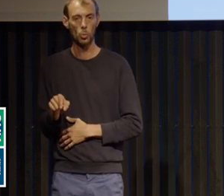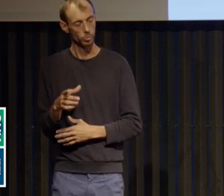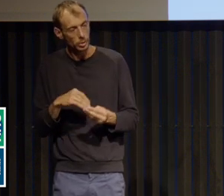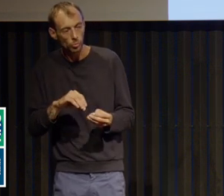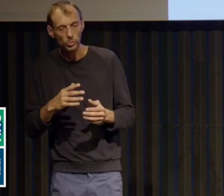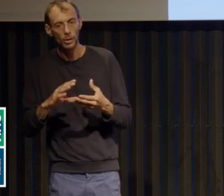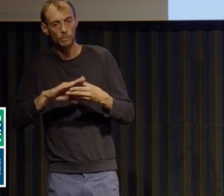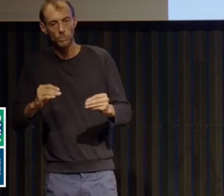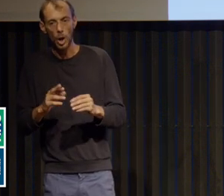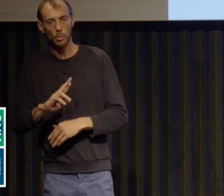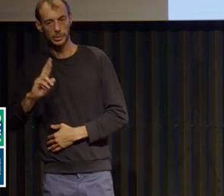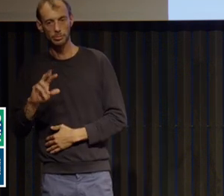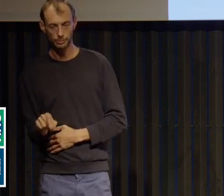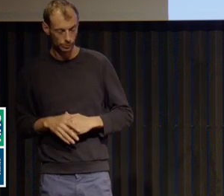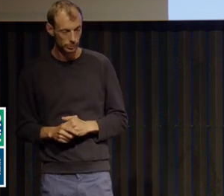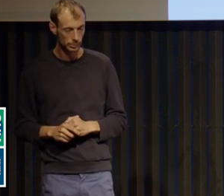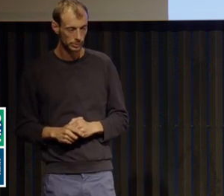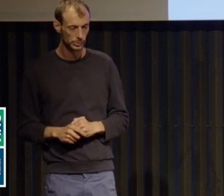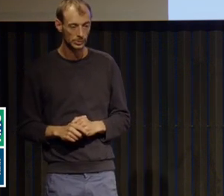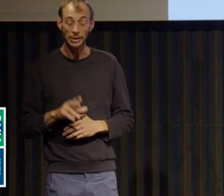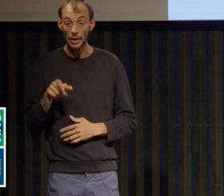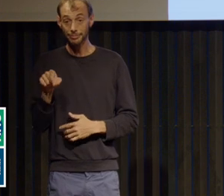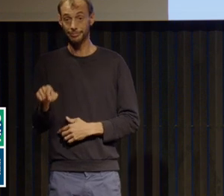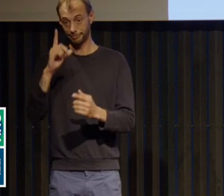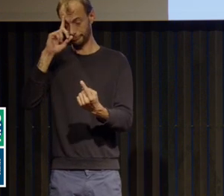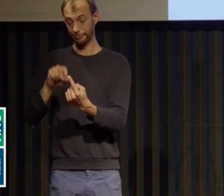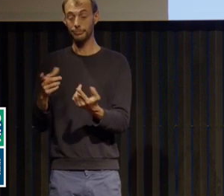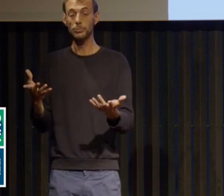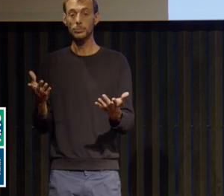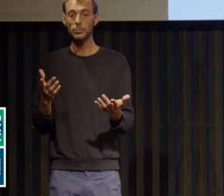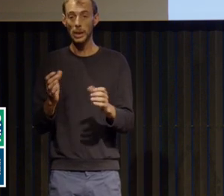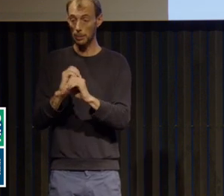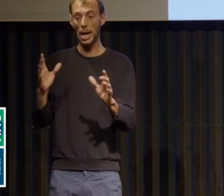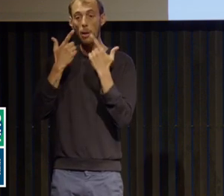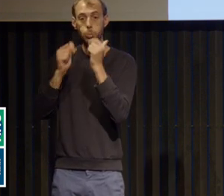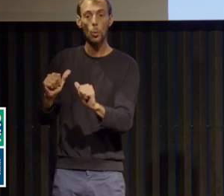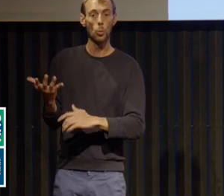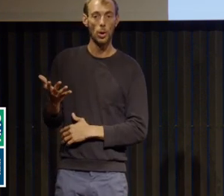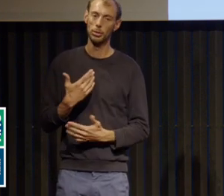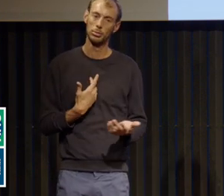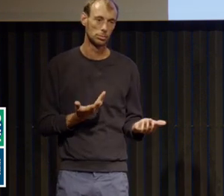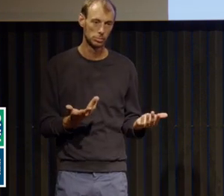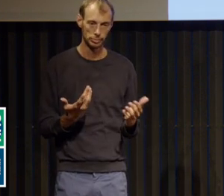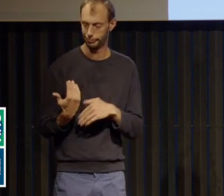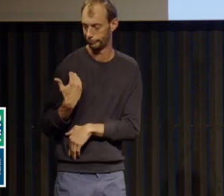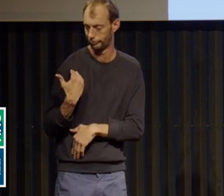Et là, quand je dis qu ne peut guère avoir de doute, c'est-à-dire que les effets du confinement ont été tout à fait